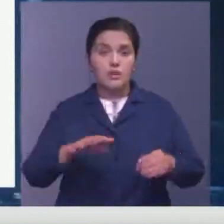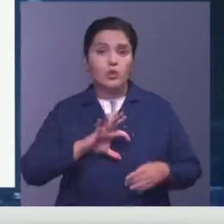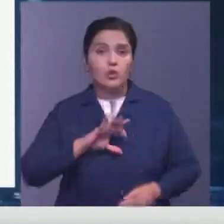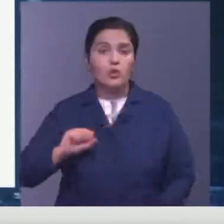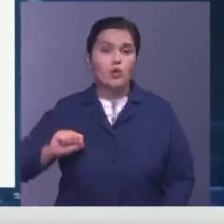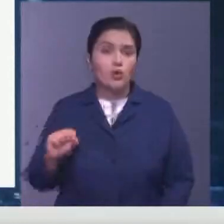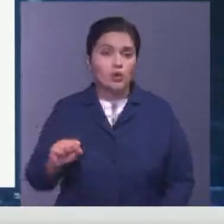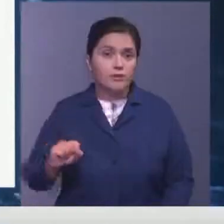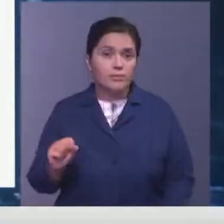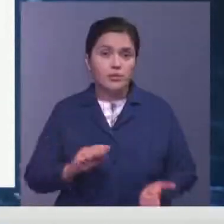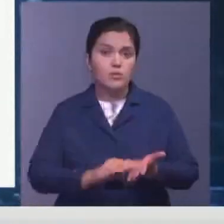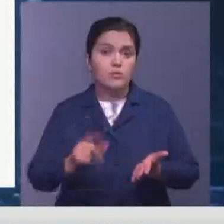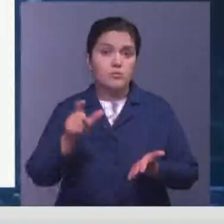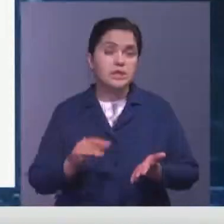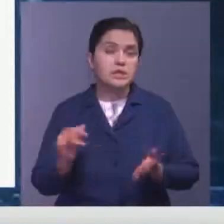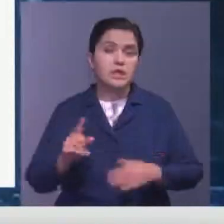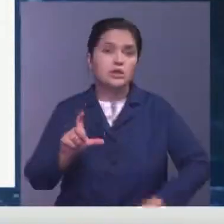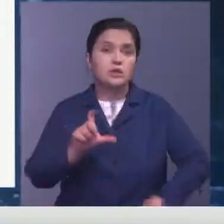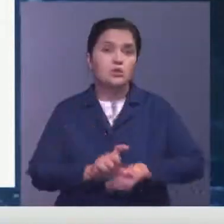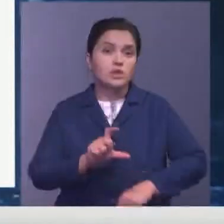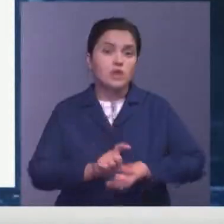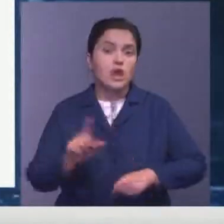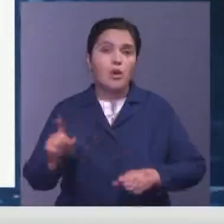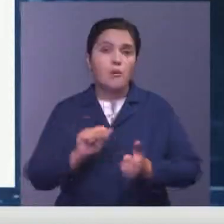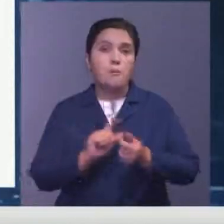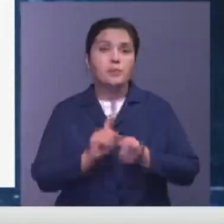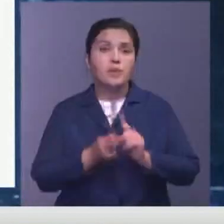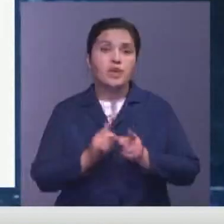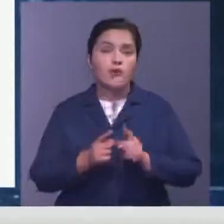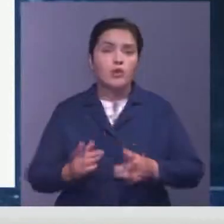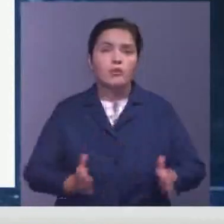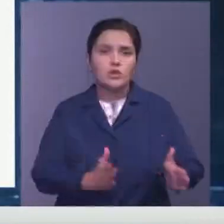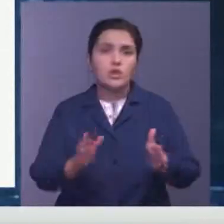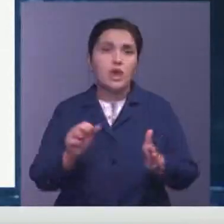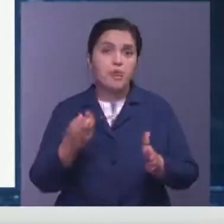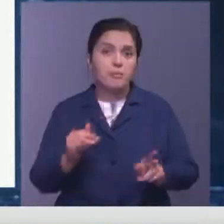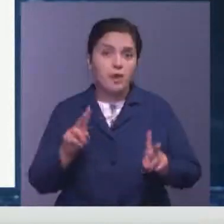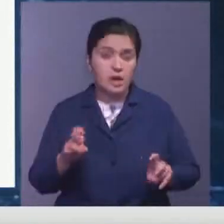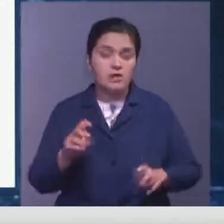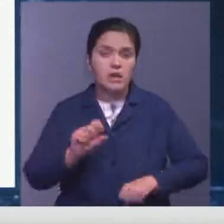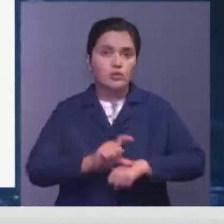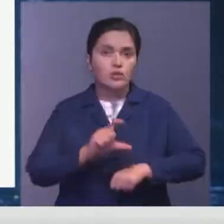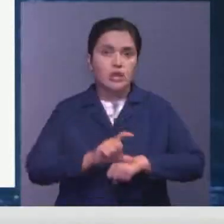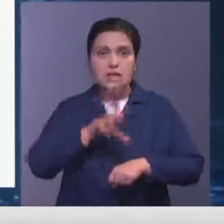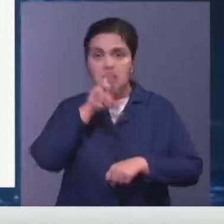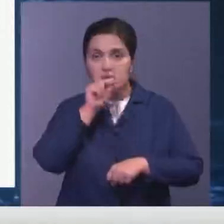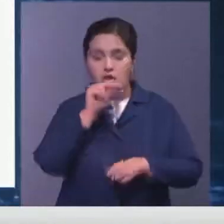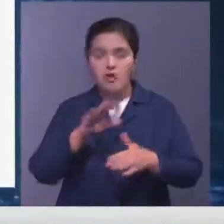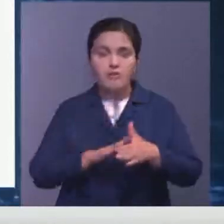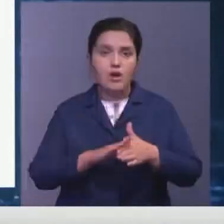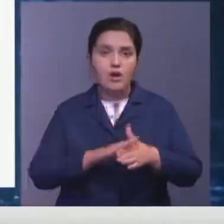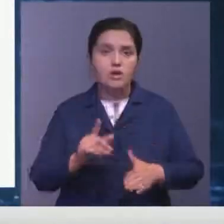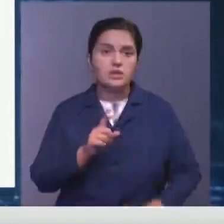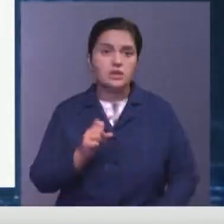Среди награжденных Орденом Дружбы писатели с Турции, который перевел путь Абая на турецкий язык Зафер